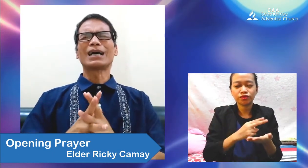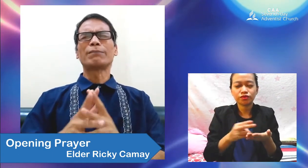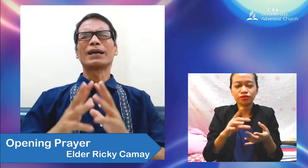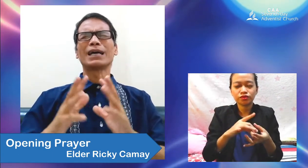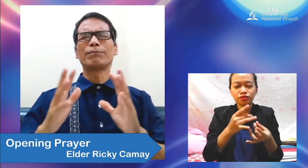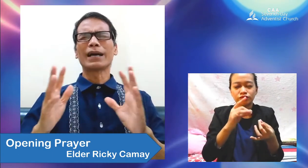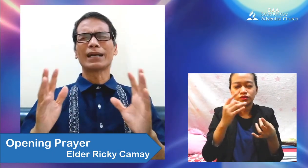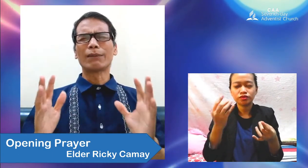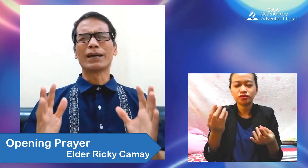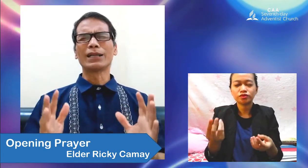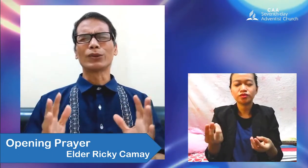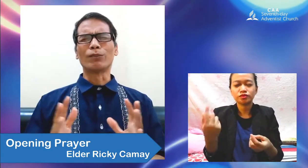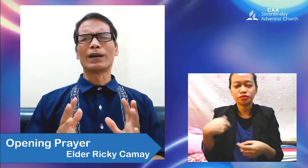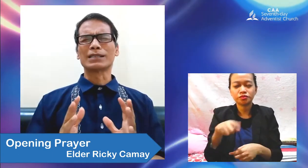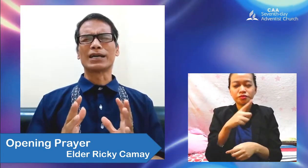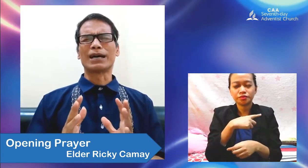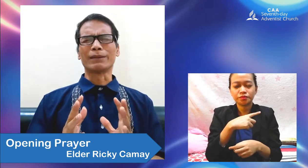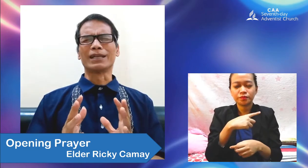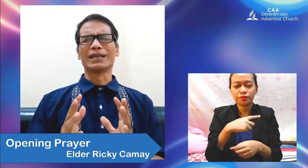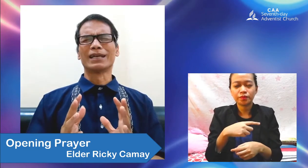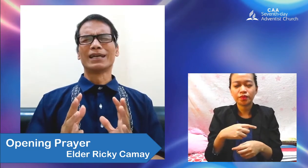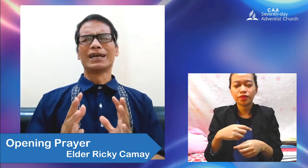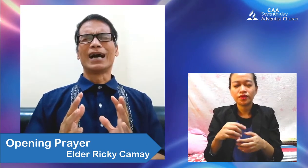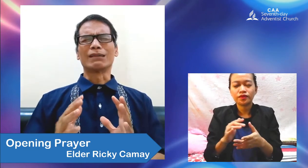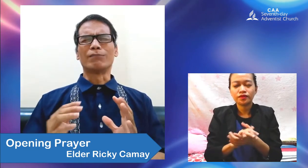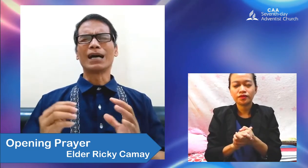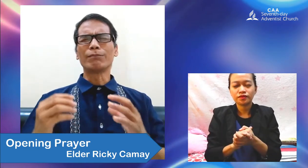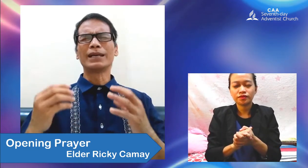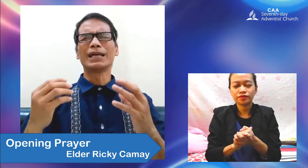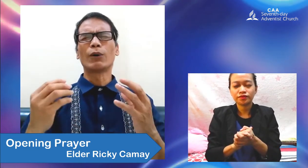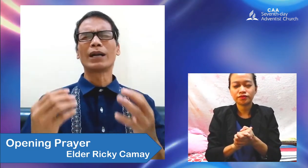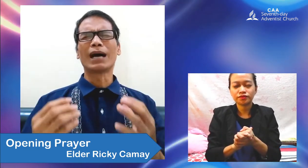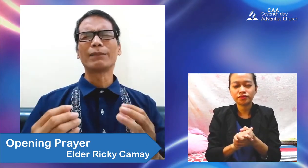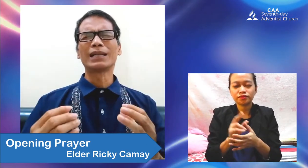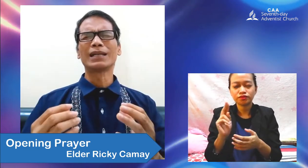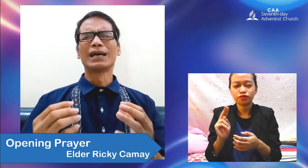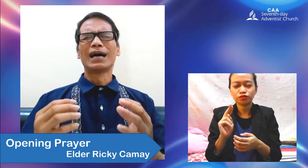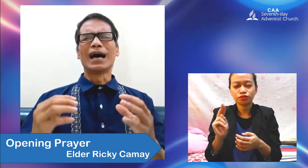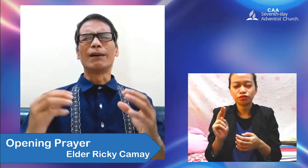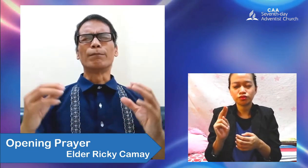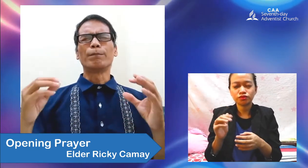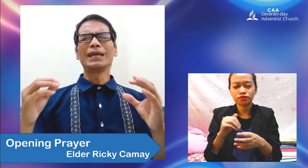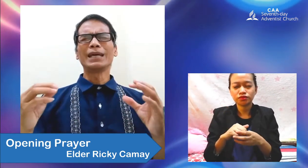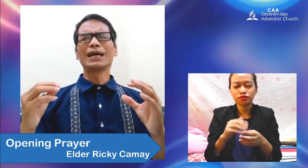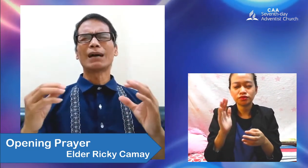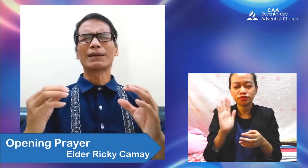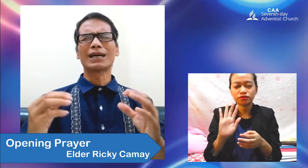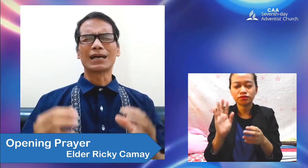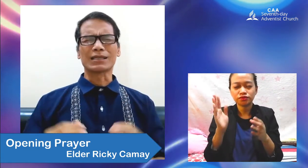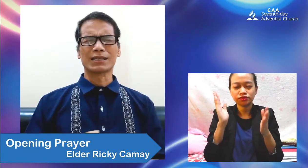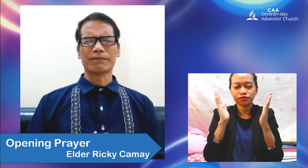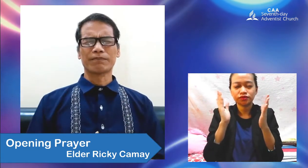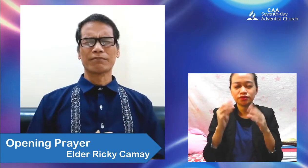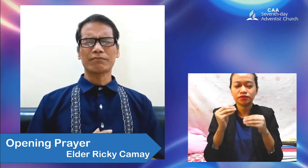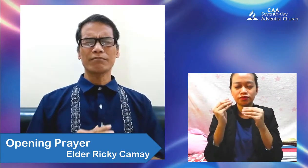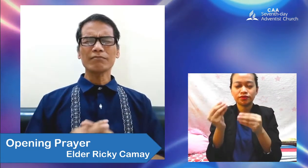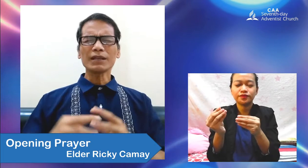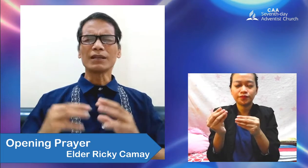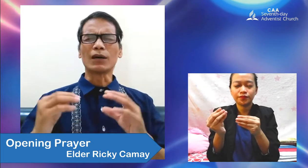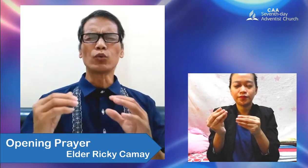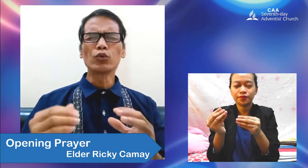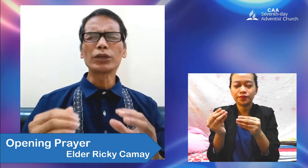maging kapakipakinabang ito para sa amin at maibigay na wa namin ang pinakamataas